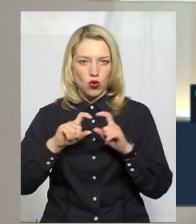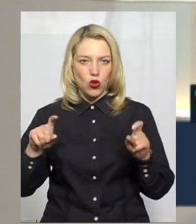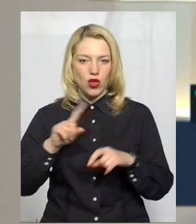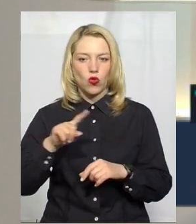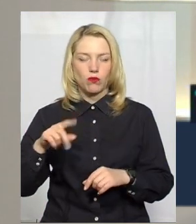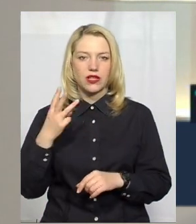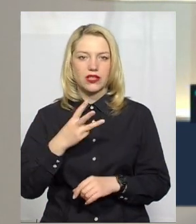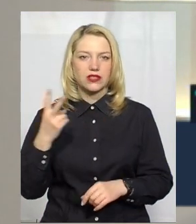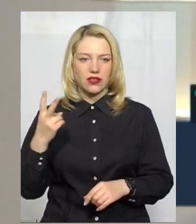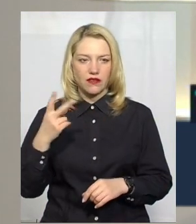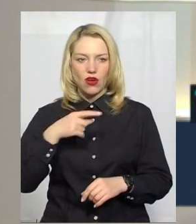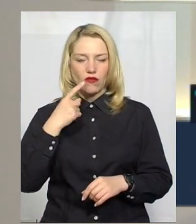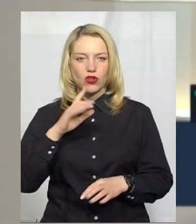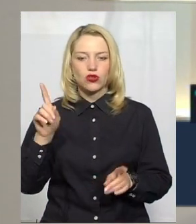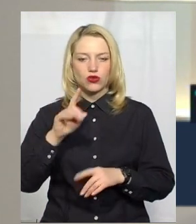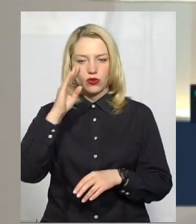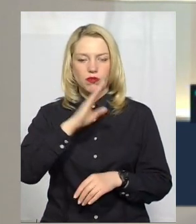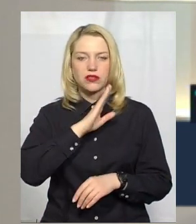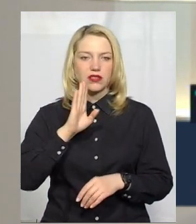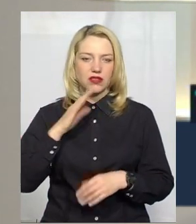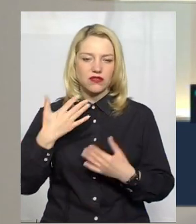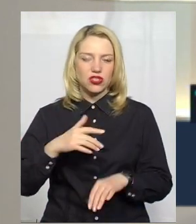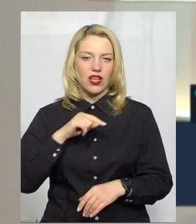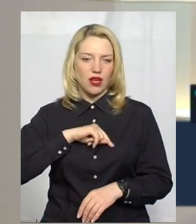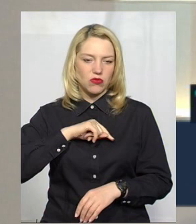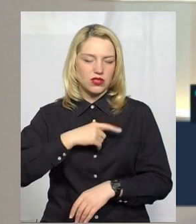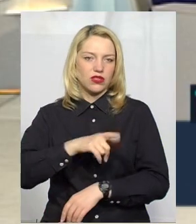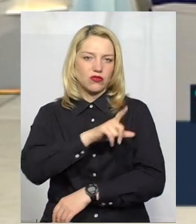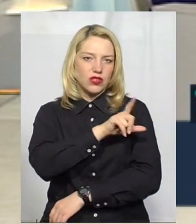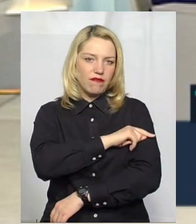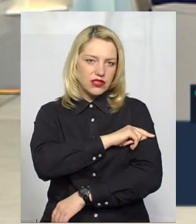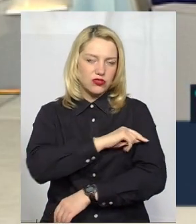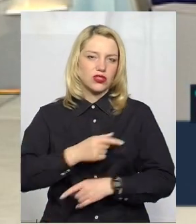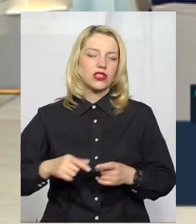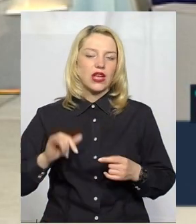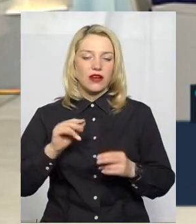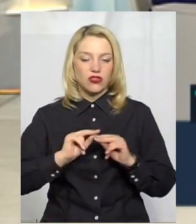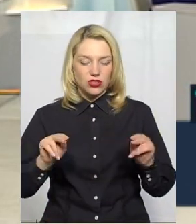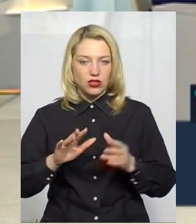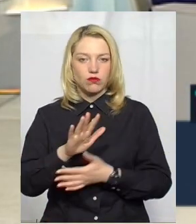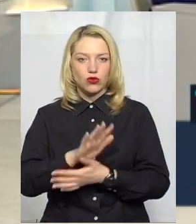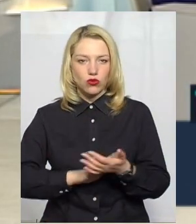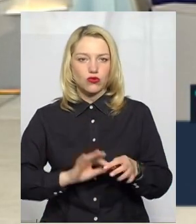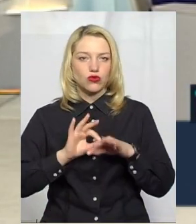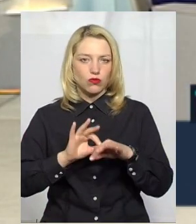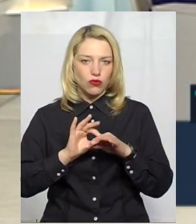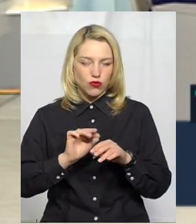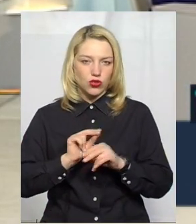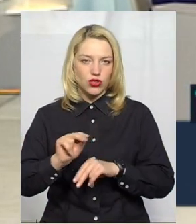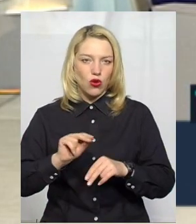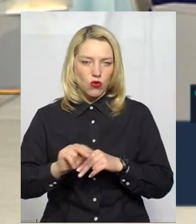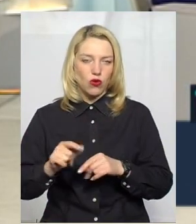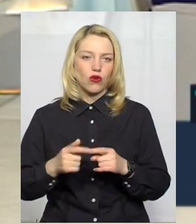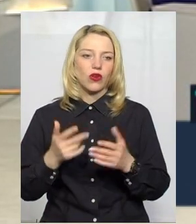зазначила, що батьки маційно виснажилися, вчителі продовжують проводити уроки. Як це може вплинути на